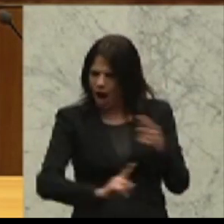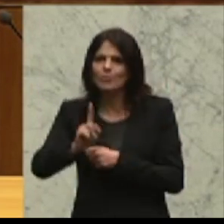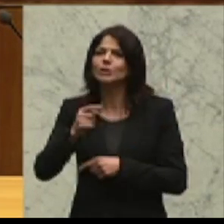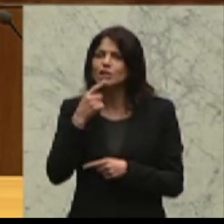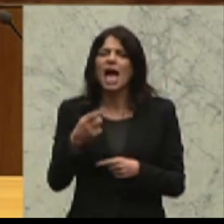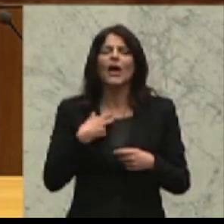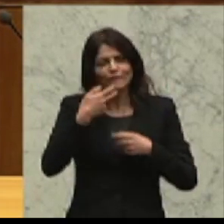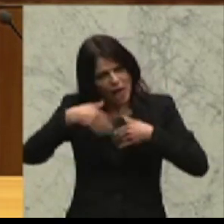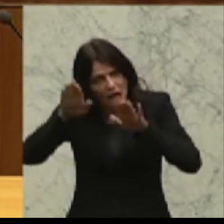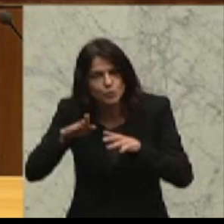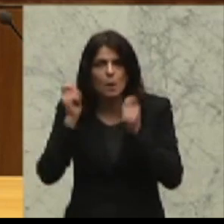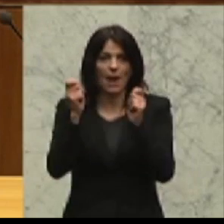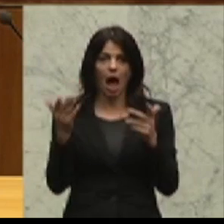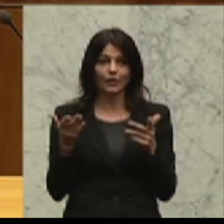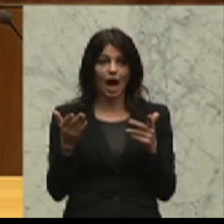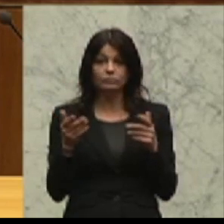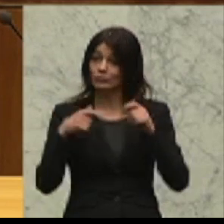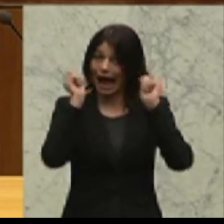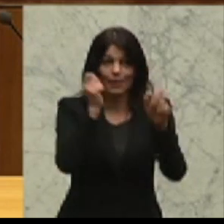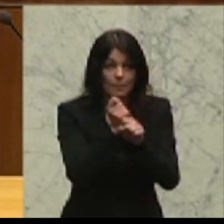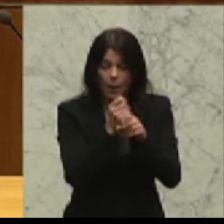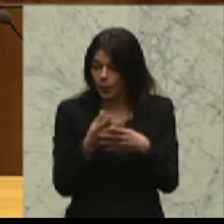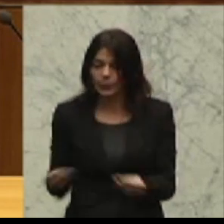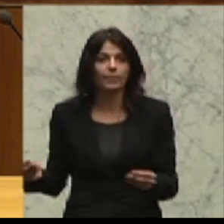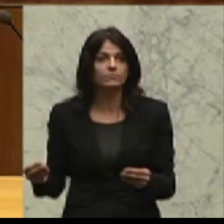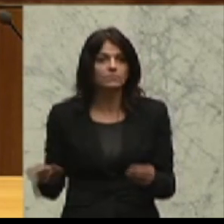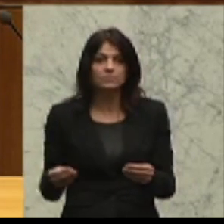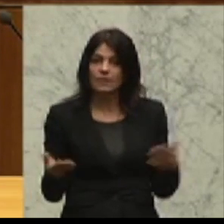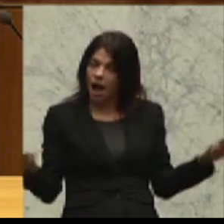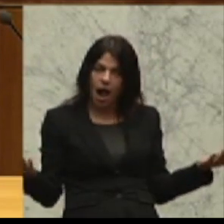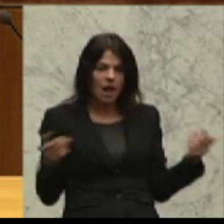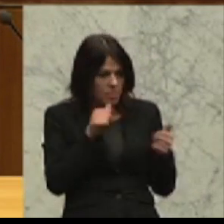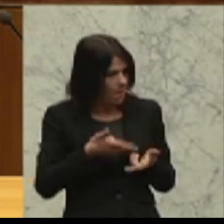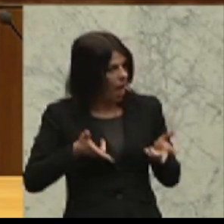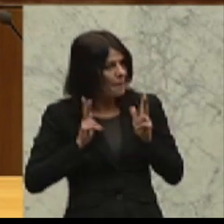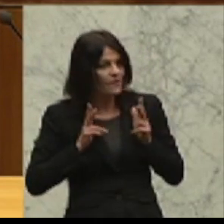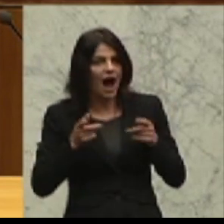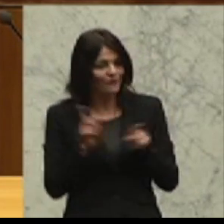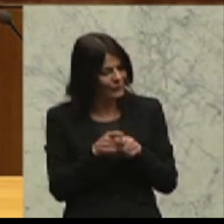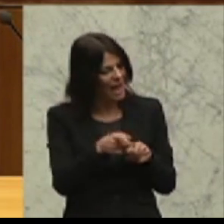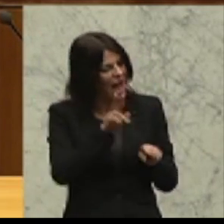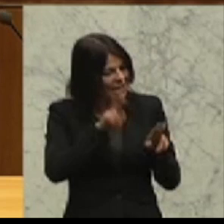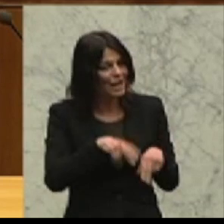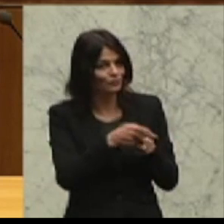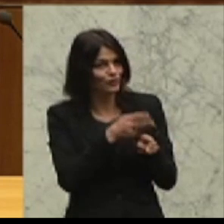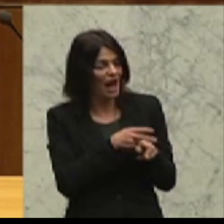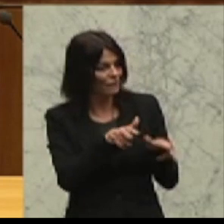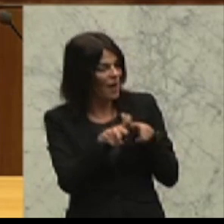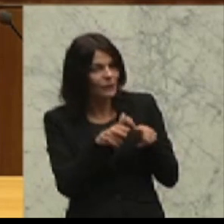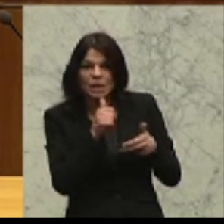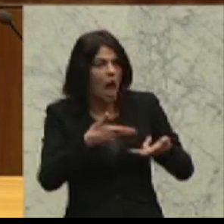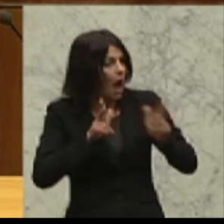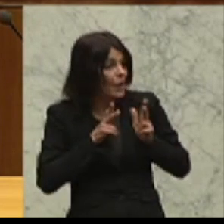Asyl beantragen und nachher einfach verschwinden, nicht einmal den Abgang dieses rechtsstaatlichen Verfahrens abwarten und einfach nur